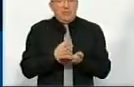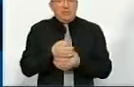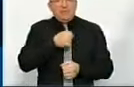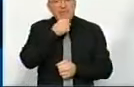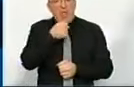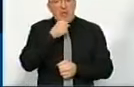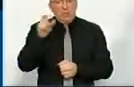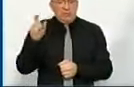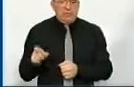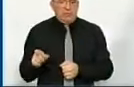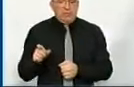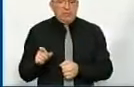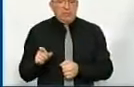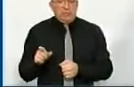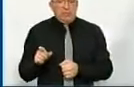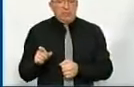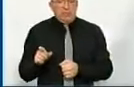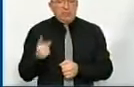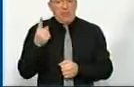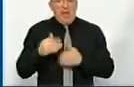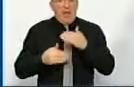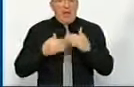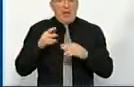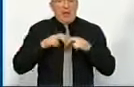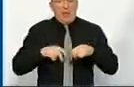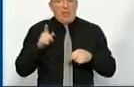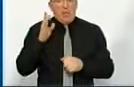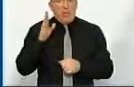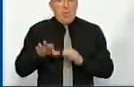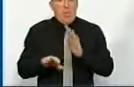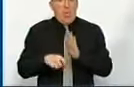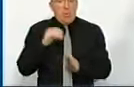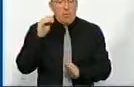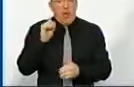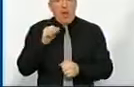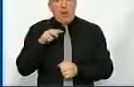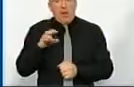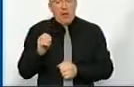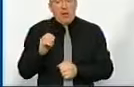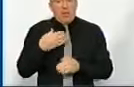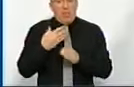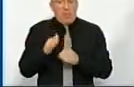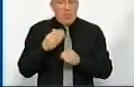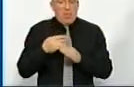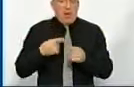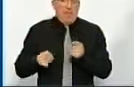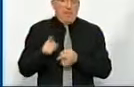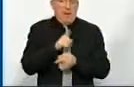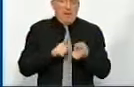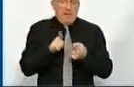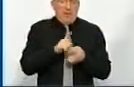старости. На першому етапі ми розглядали її, що вона буде обрана. Але поступово, коли ми міняємо